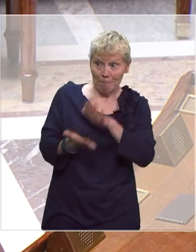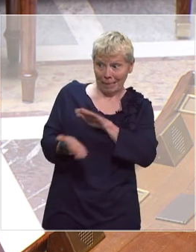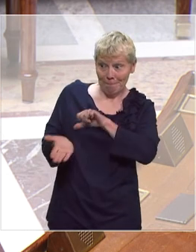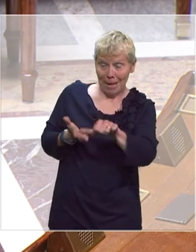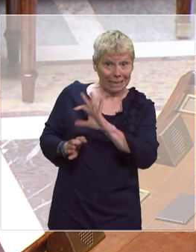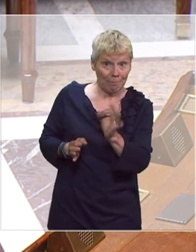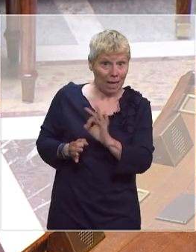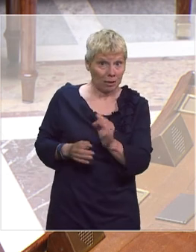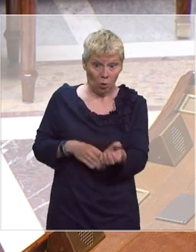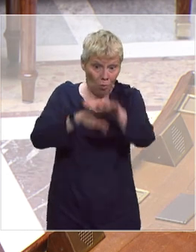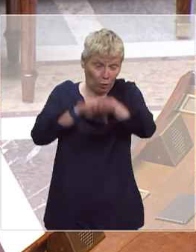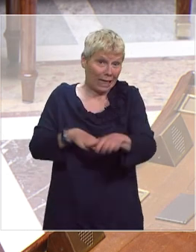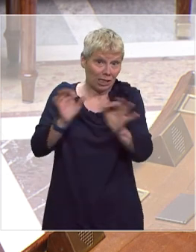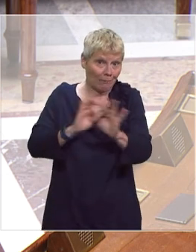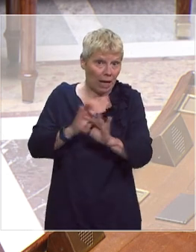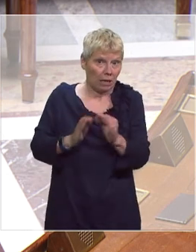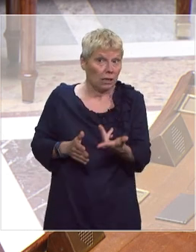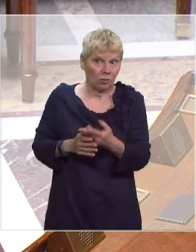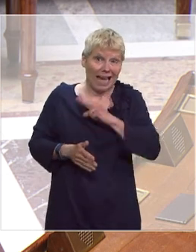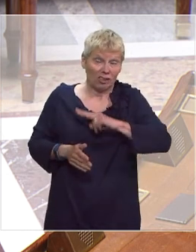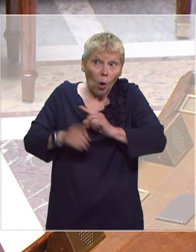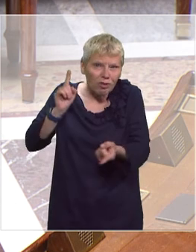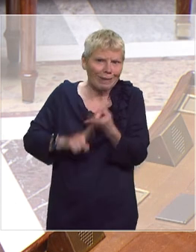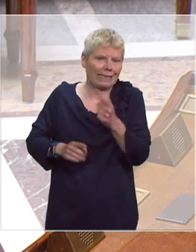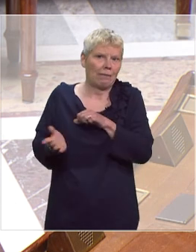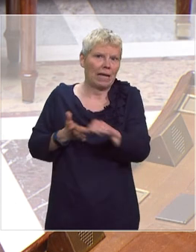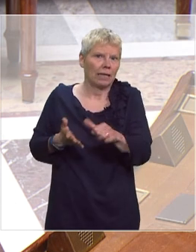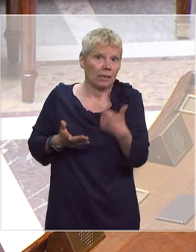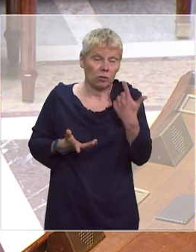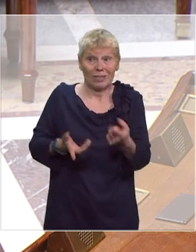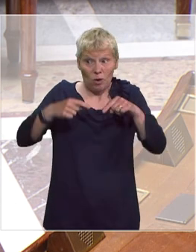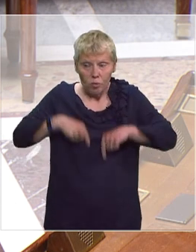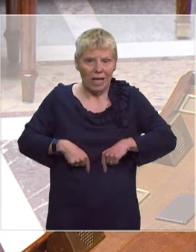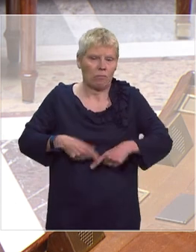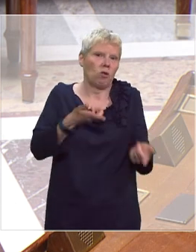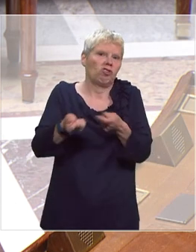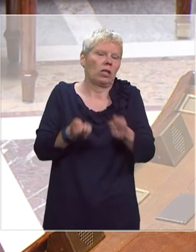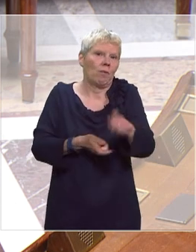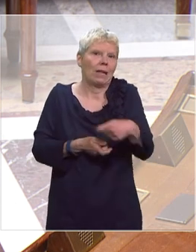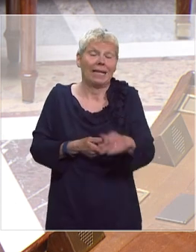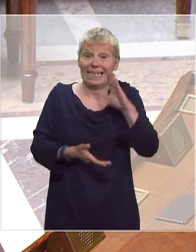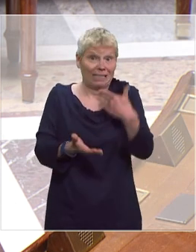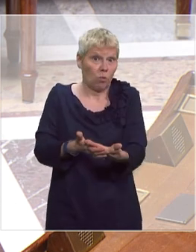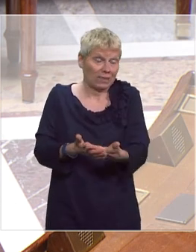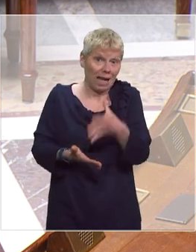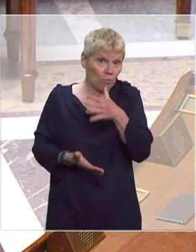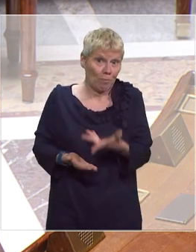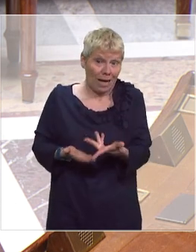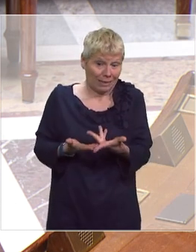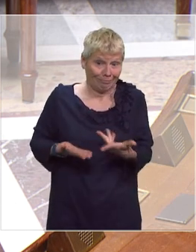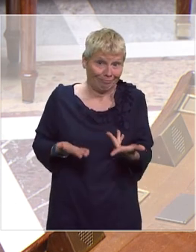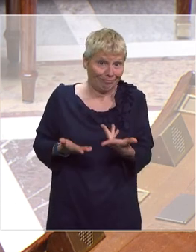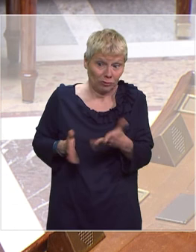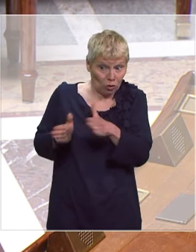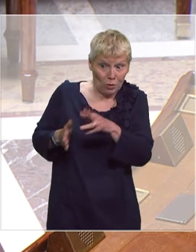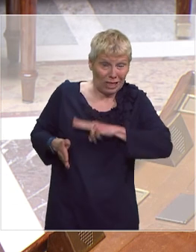ce risque et d'avoir une réassurance qui est gérée au niveau de l'Etat. Et c'est bien pour ça que nous ne pouvons utiliser ce dispositif.